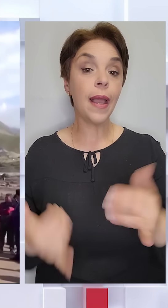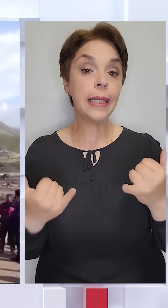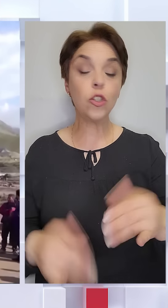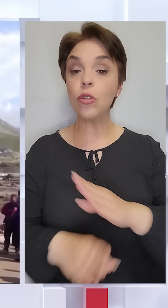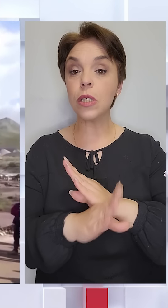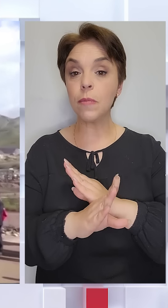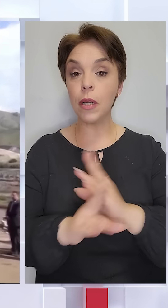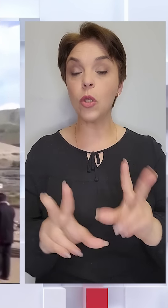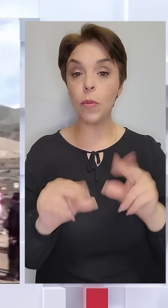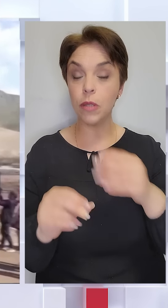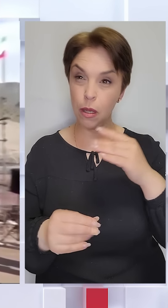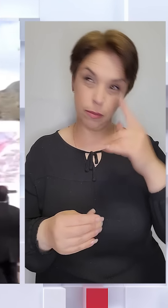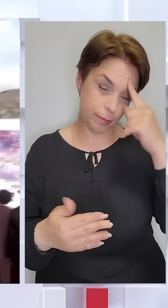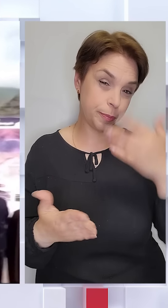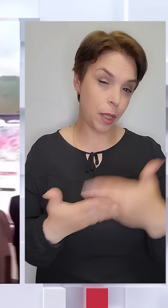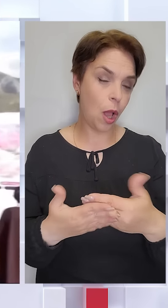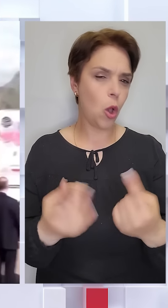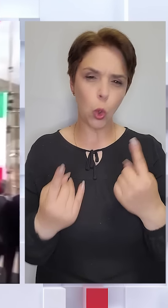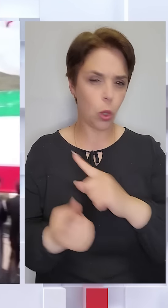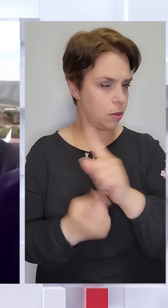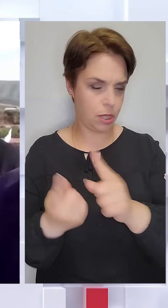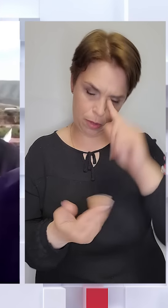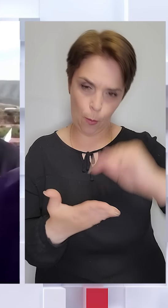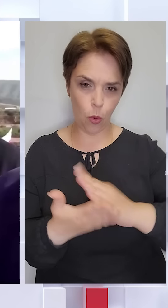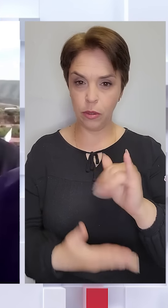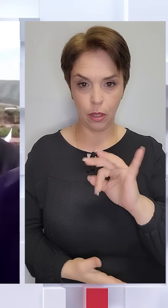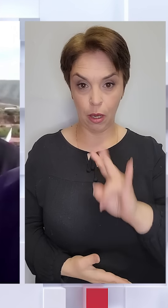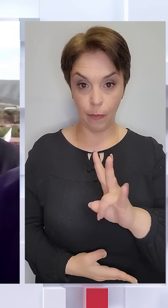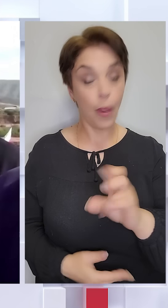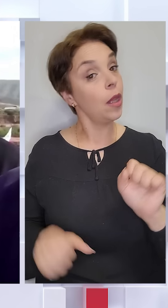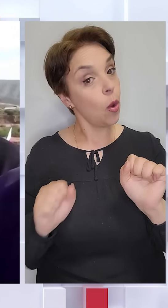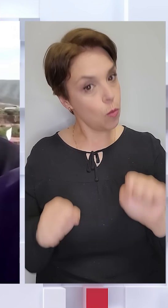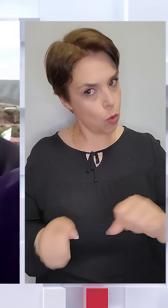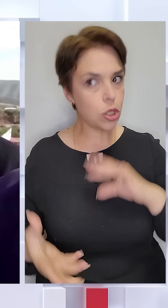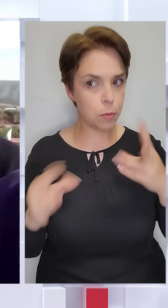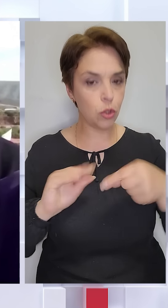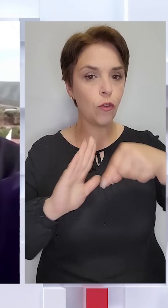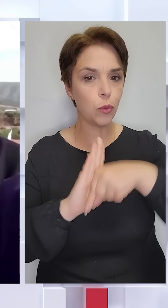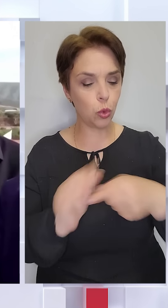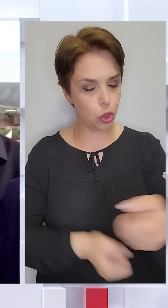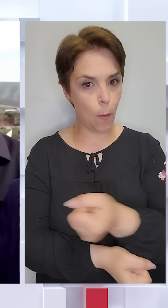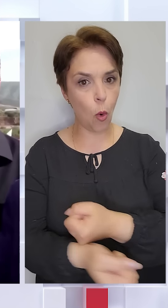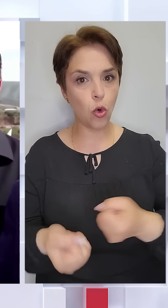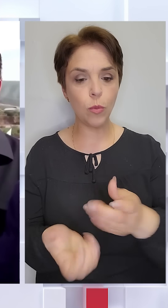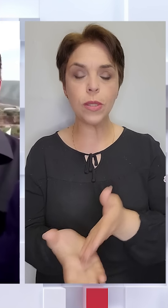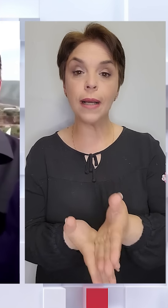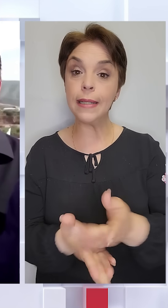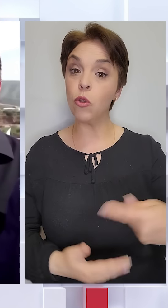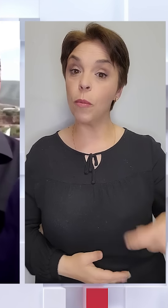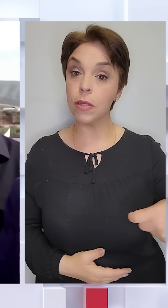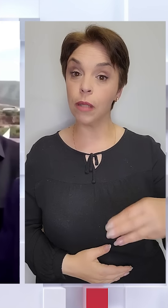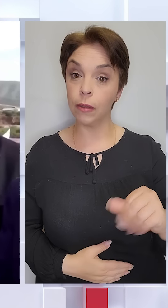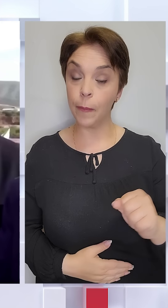смерть, пророкують оглядачі, докорінно не змінить іранської політики. Але може спричинити внутрішню боротьбу за крісла президента.